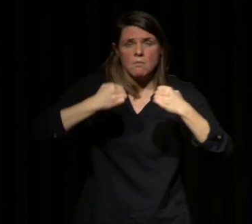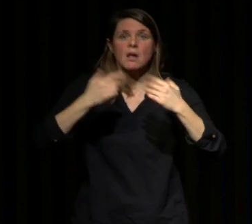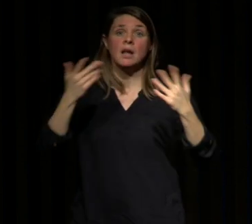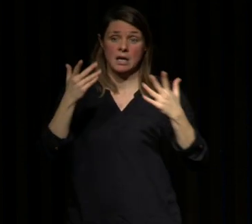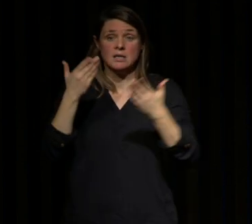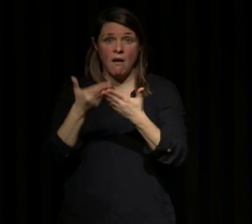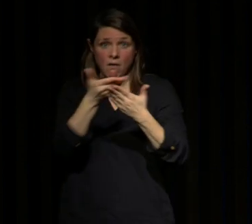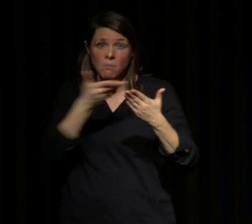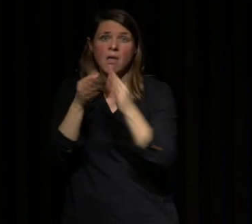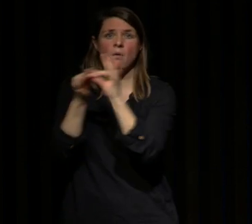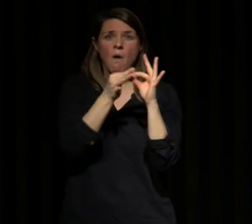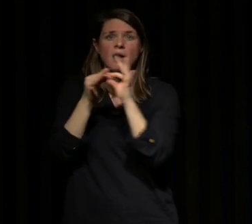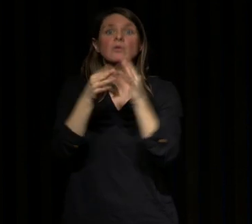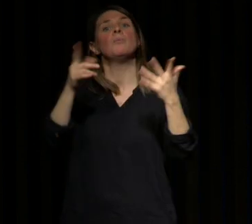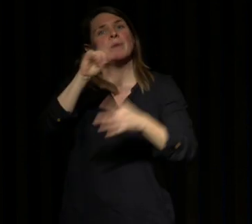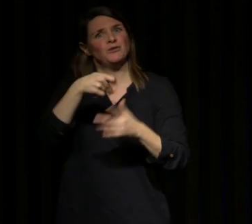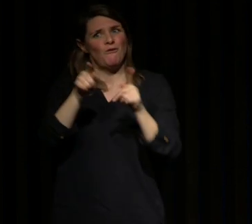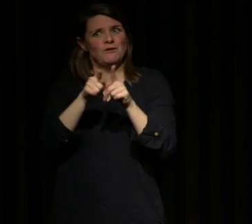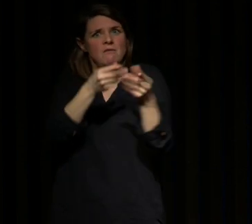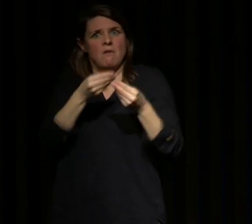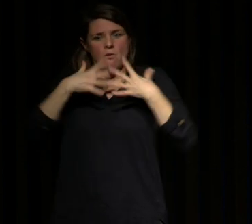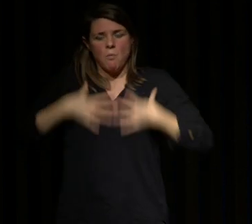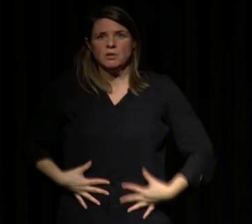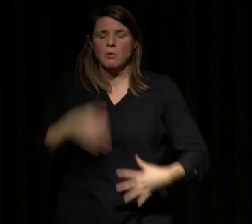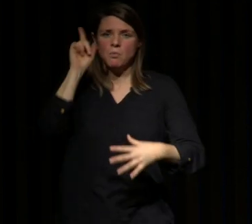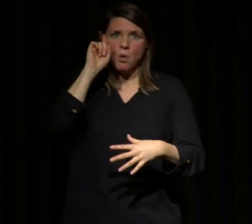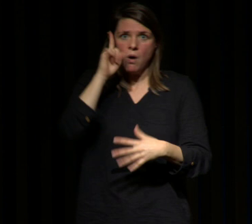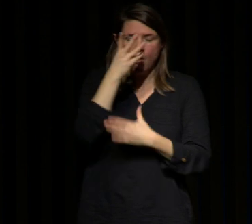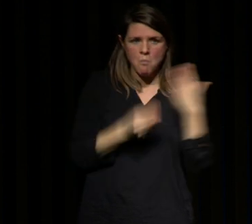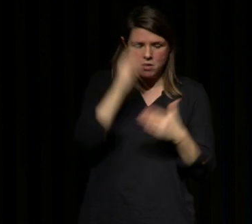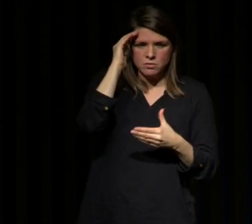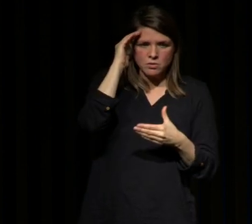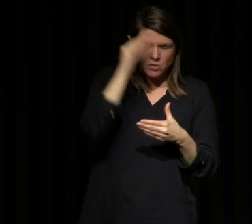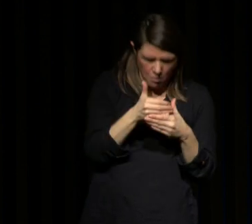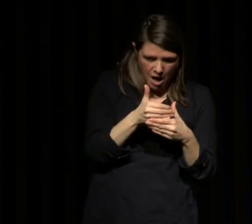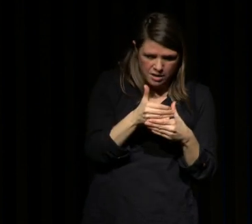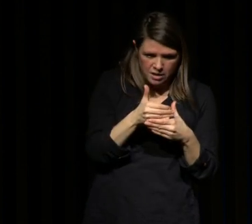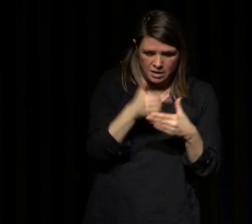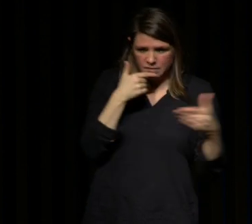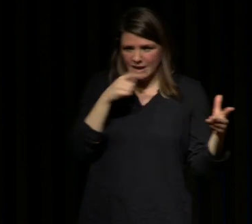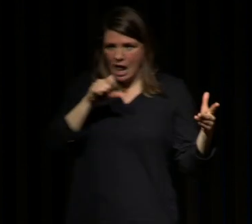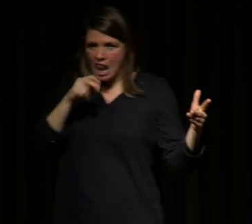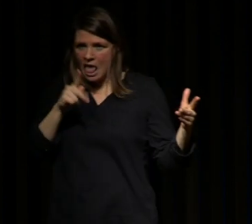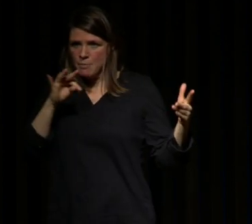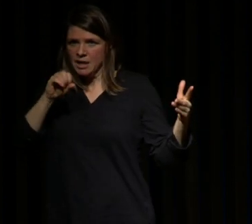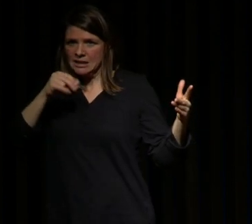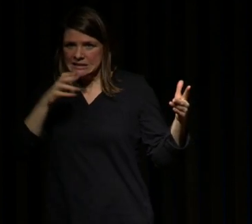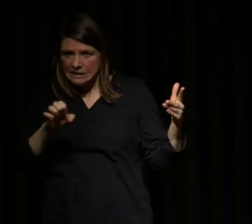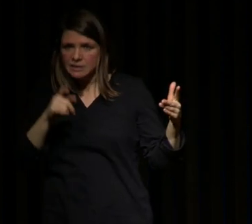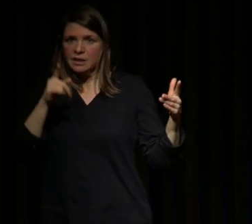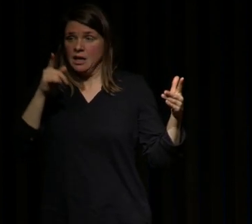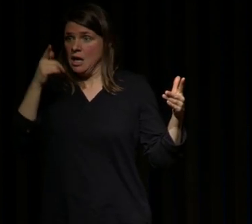relation existe également au niveau du comportement parce que si vous vous privez de sommeil vous allez bloquer la leptine activer la ghrelin